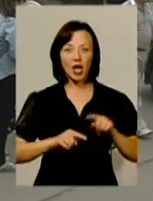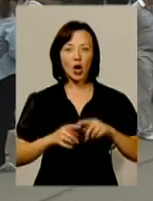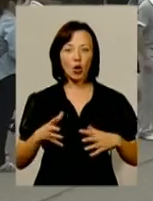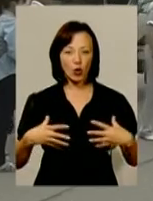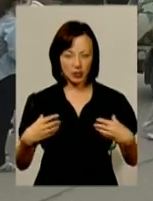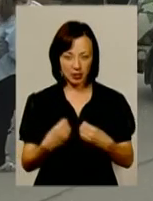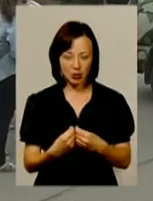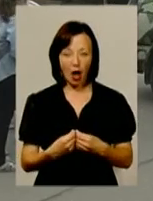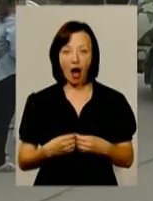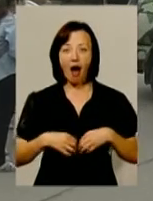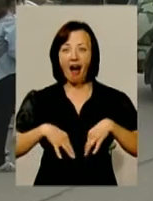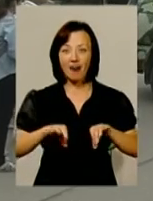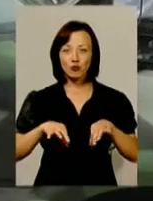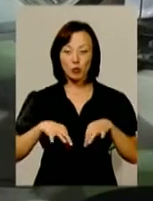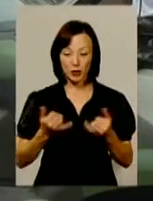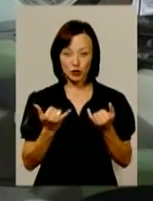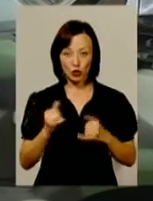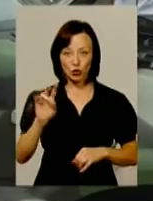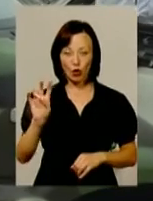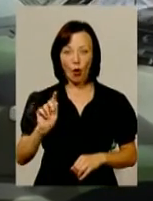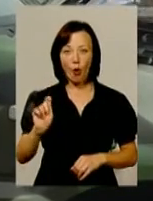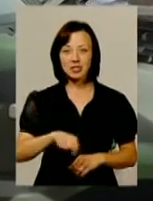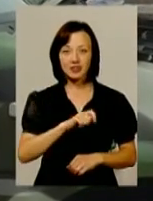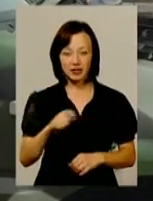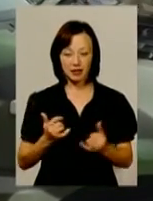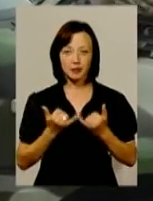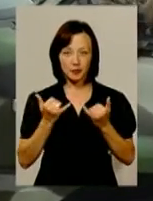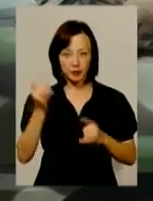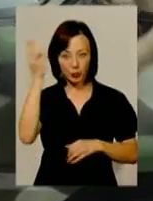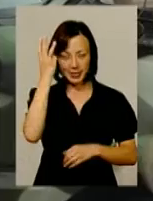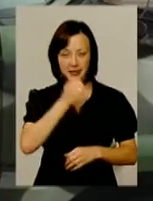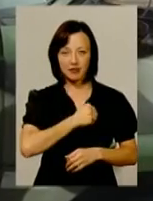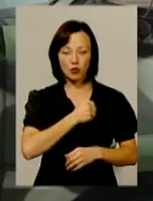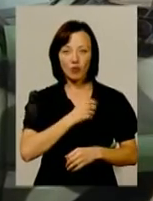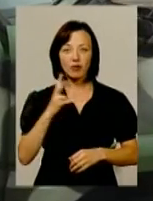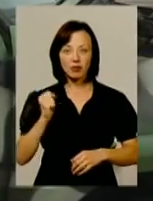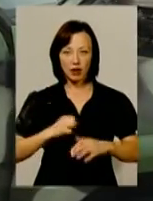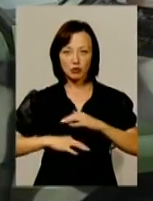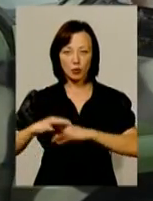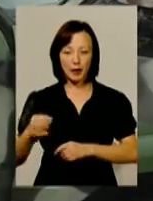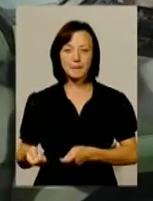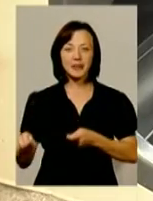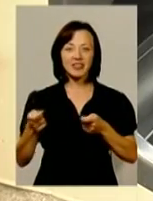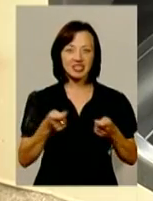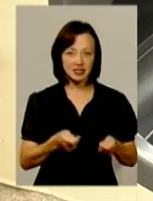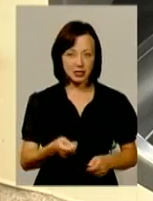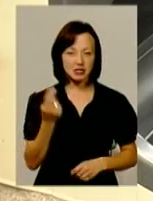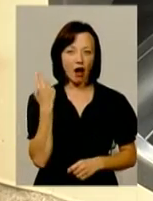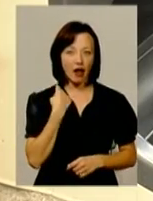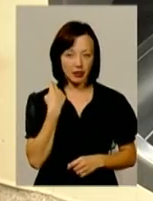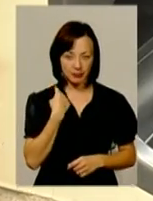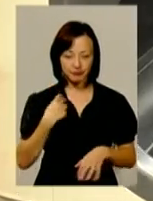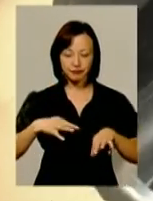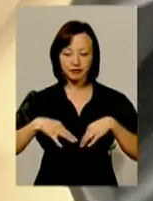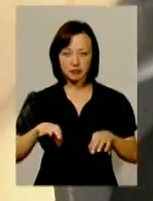який щойно освятили, зроблений для подільських військових, які виконують бойові завдання на Сході. Його привезли зі столиці Туманого Альбіону. Автівку